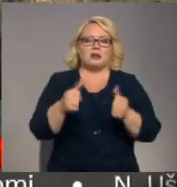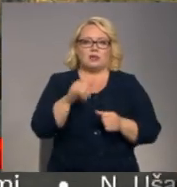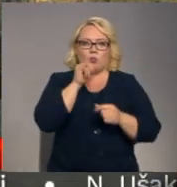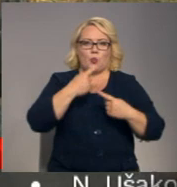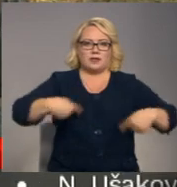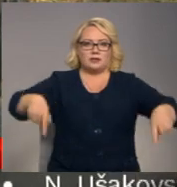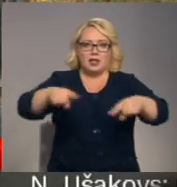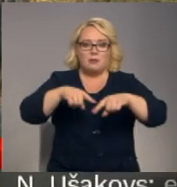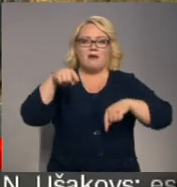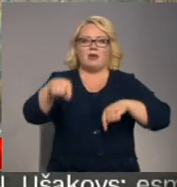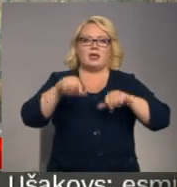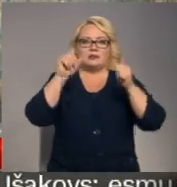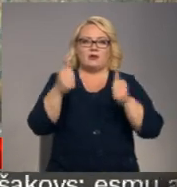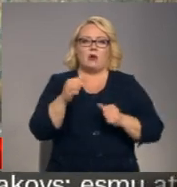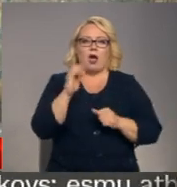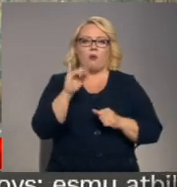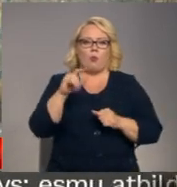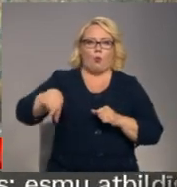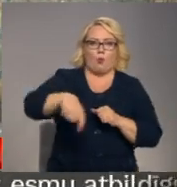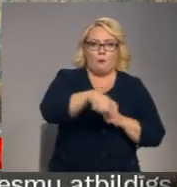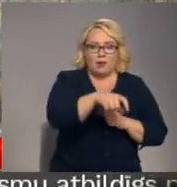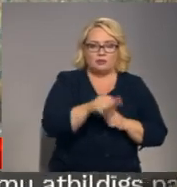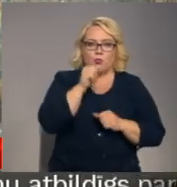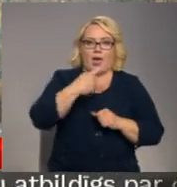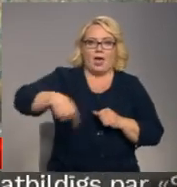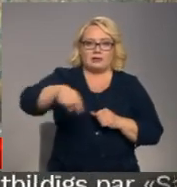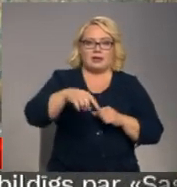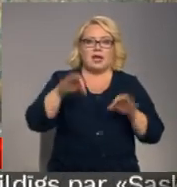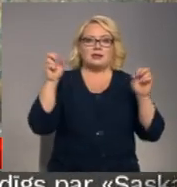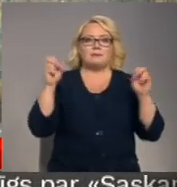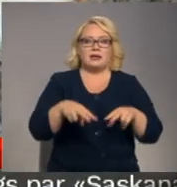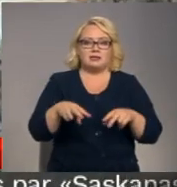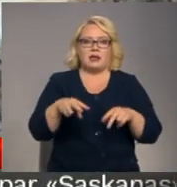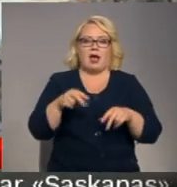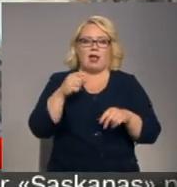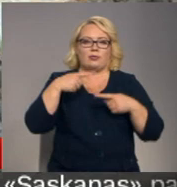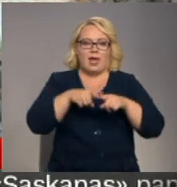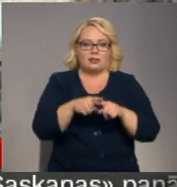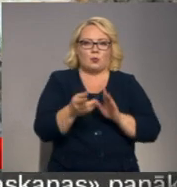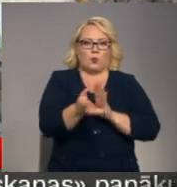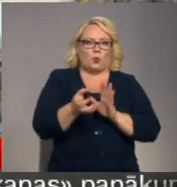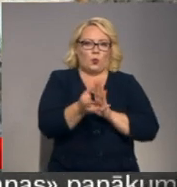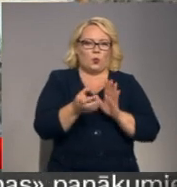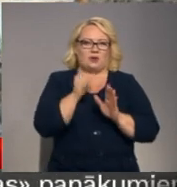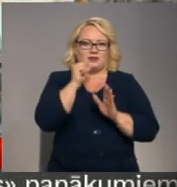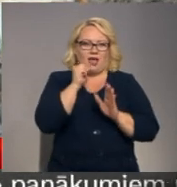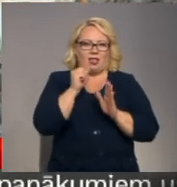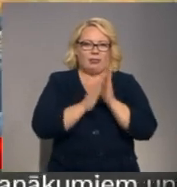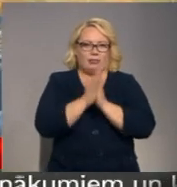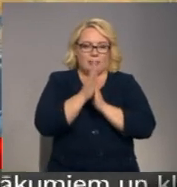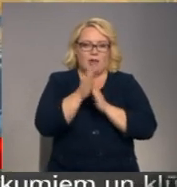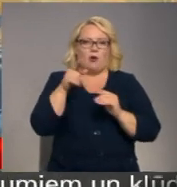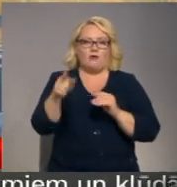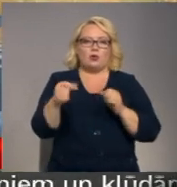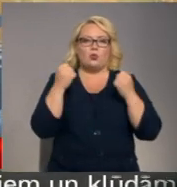izveidota uz abu lūpas. No ezera ar speciālu tehniku izsūknētās duņas nonāk ģeotekstila maisos, kas arī nostiprinās abu